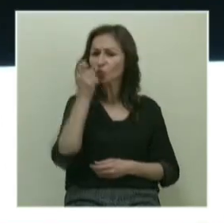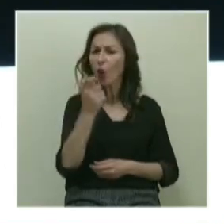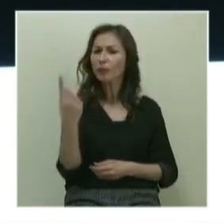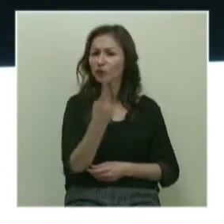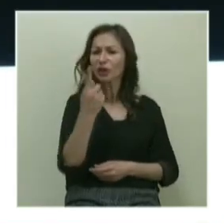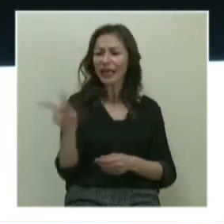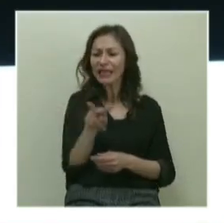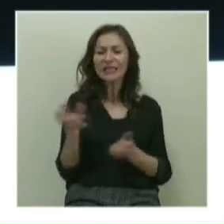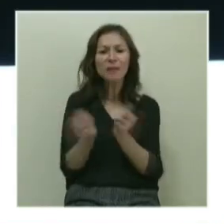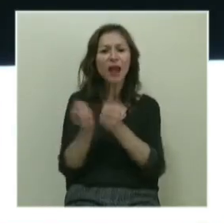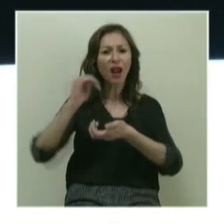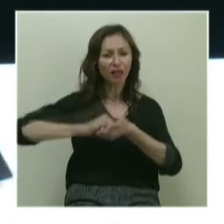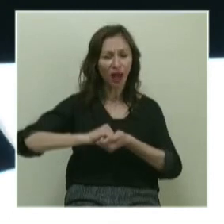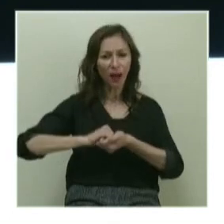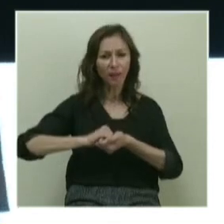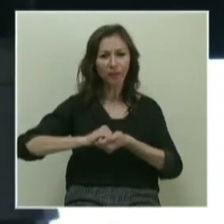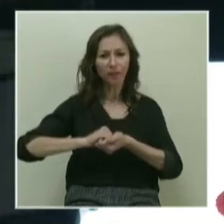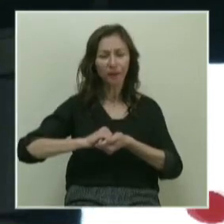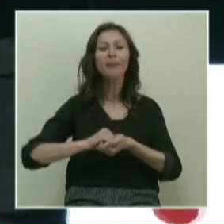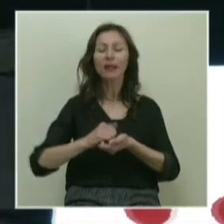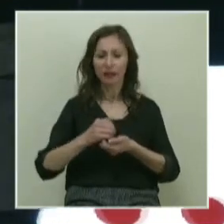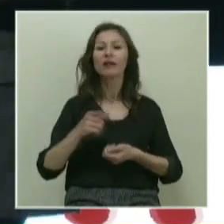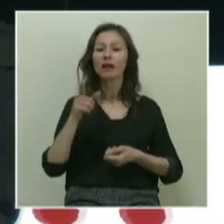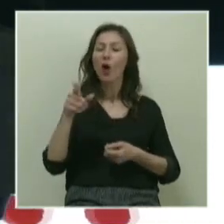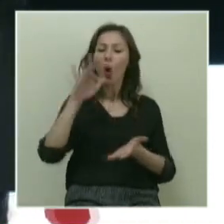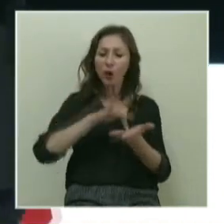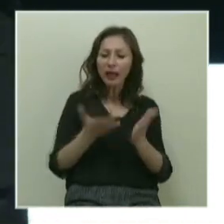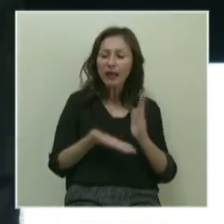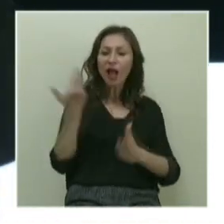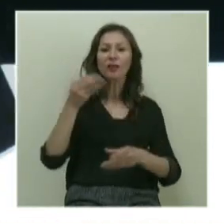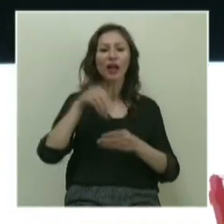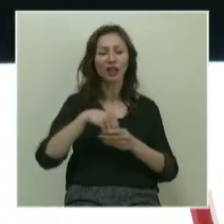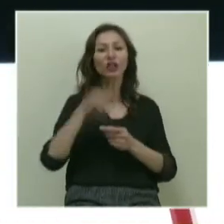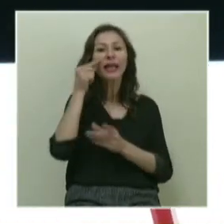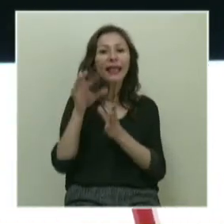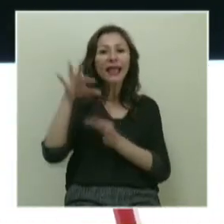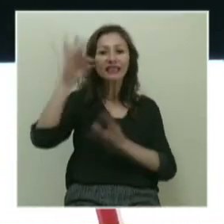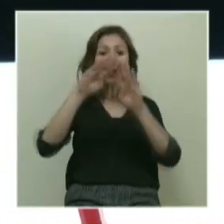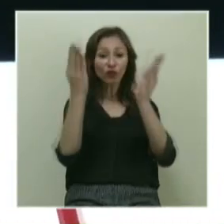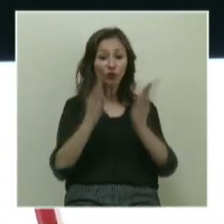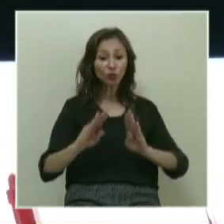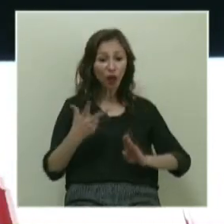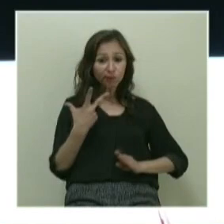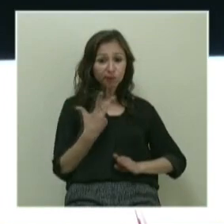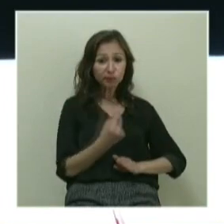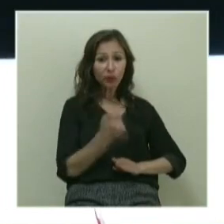şey. İkisi bir arada. O diyor ki, kanser hücrelerini bulup ortadan kaldırmak için insan vücuduna enjekte edilebilir, yapay